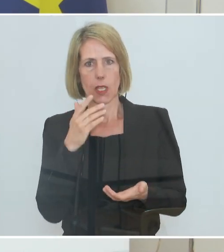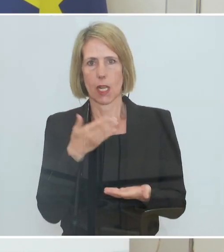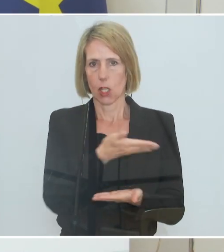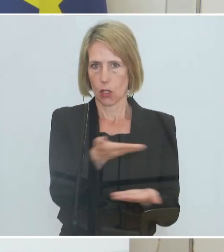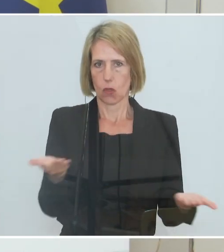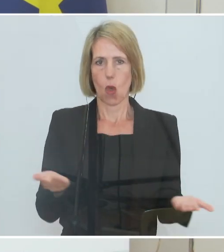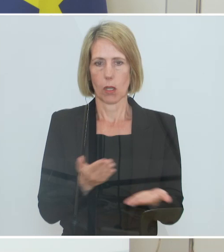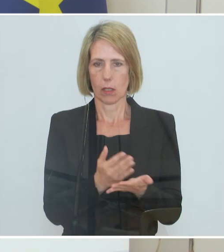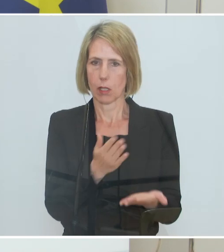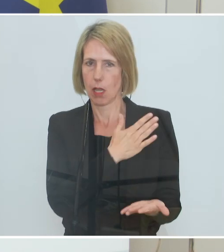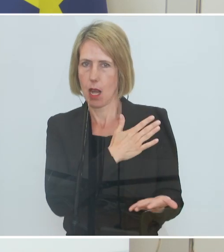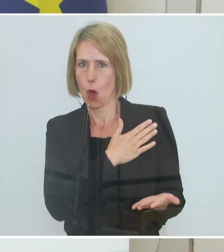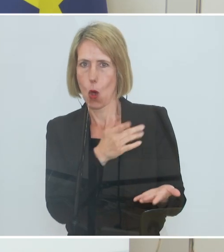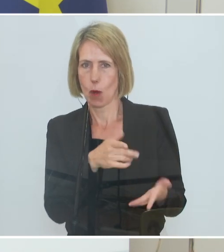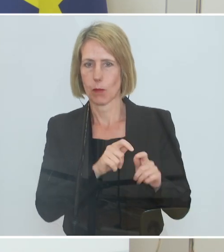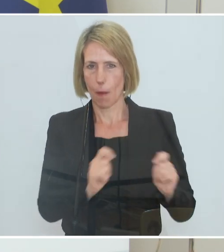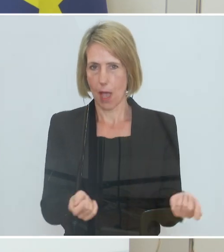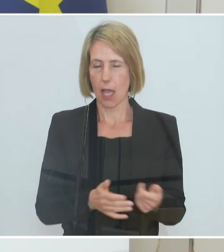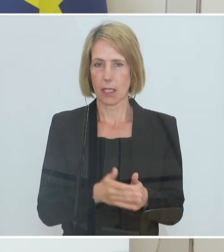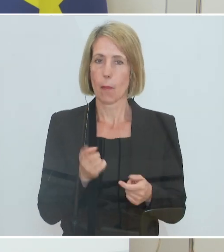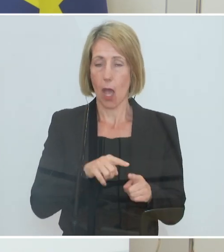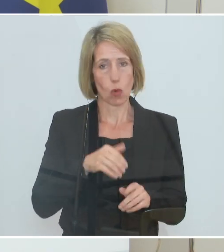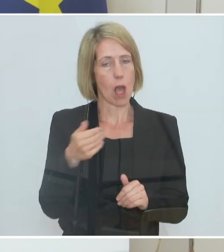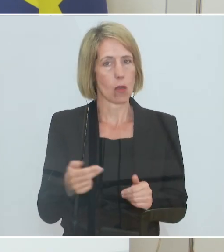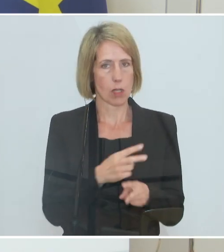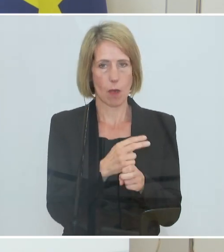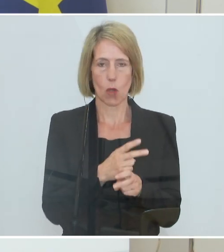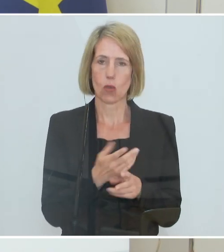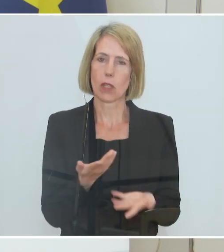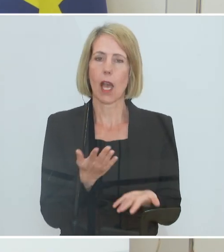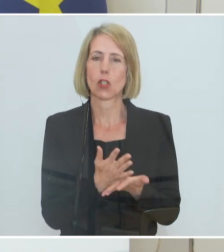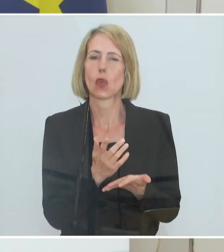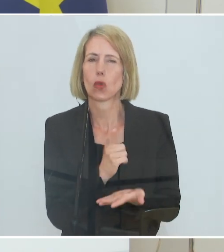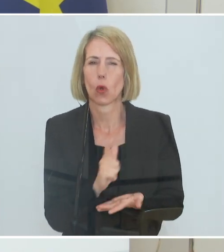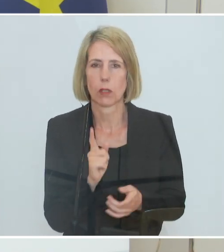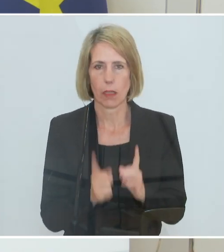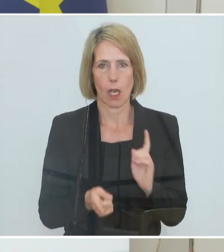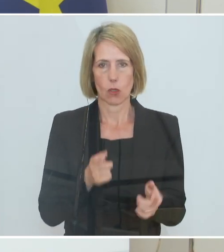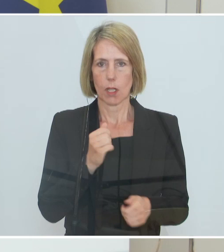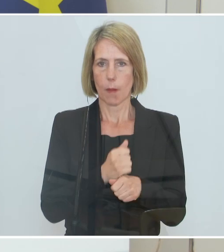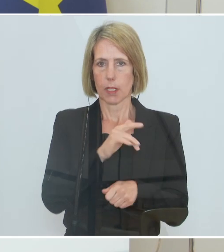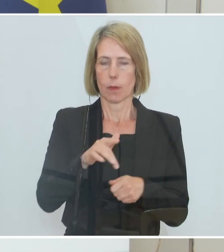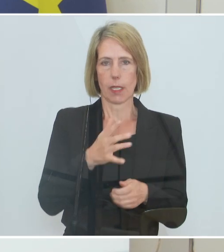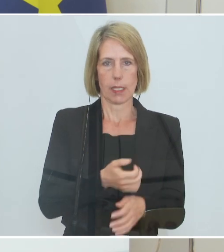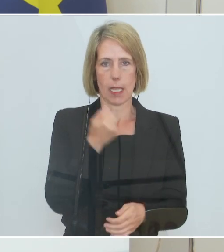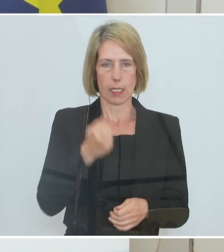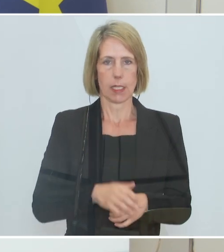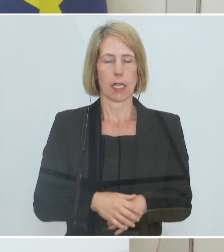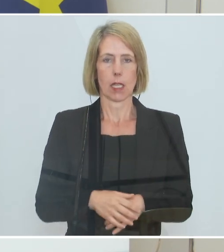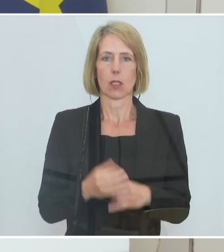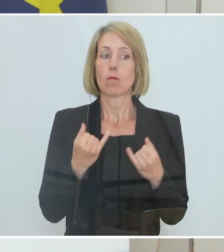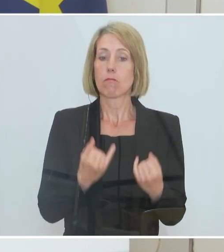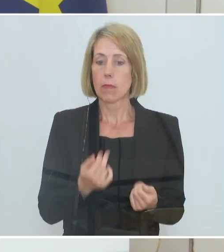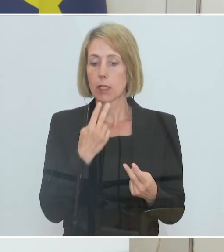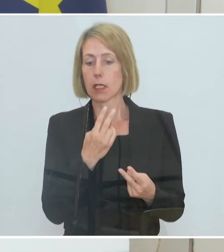Sie hat gut funktioniert. Sie hat hunderttausende Arbeitsplätze gesichert. Und jetzt im Aufschwung merken wir, dass die Betriebe, die sie